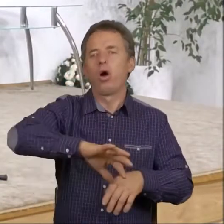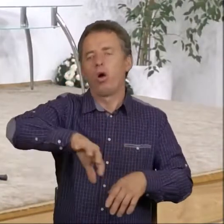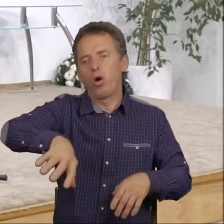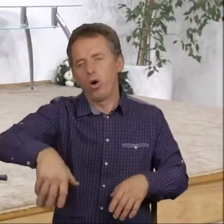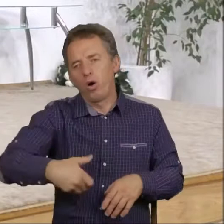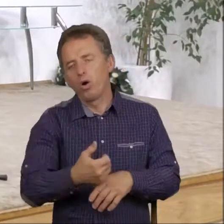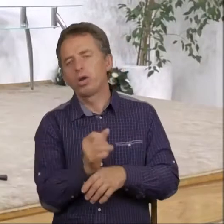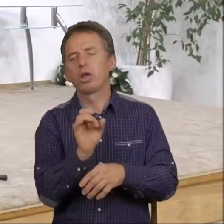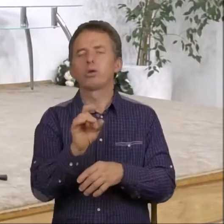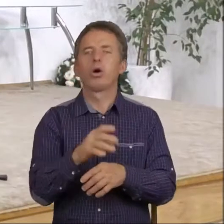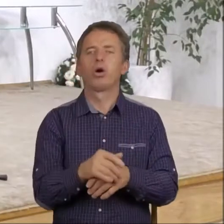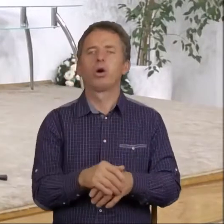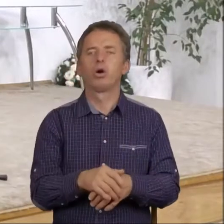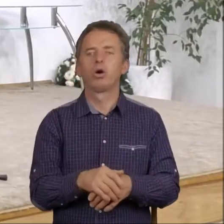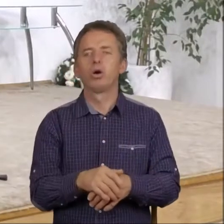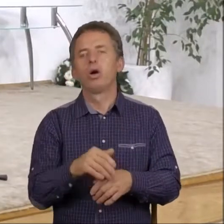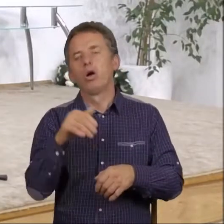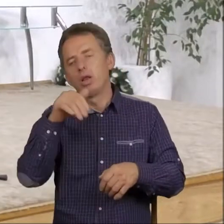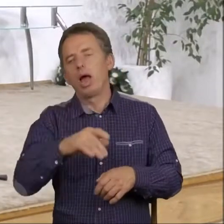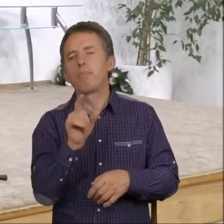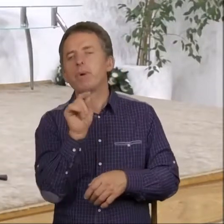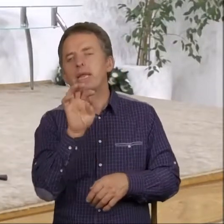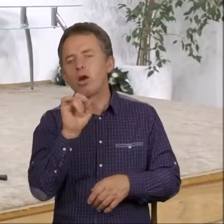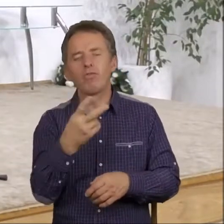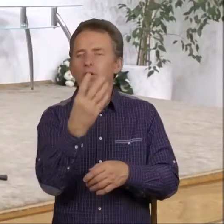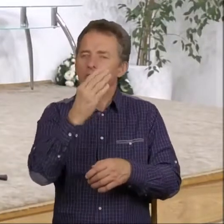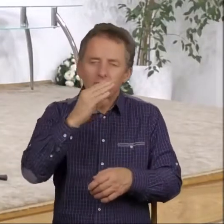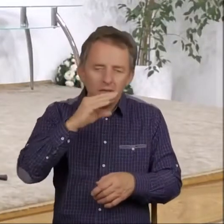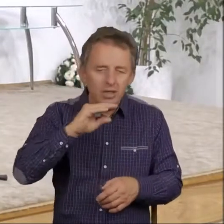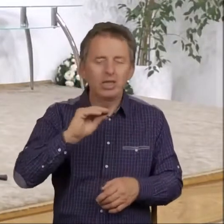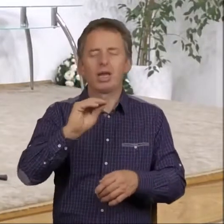napyskował na niego. Nie.